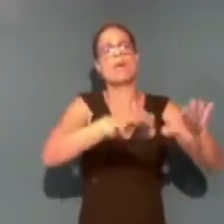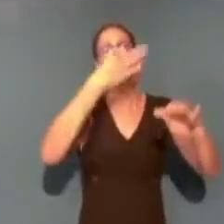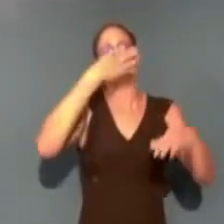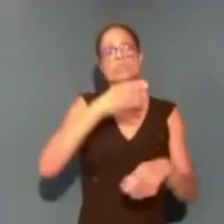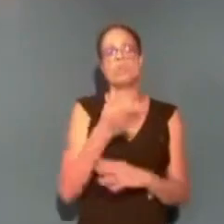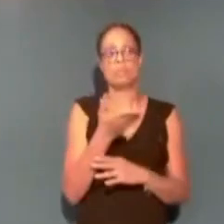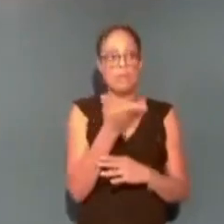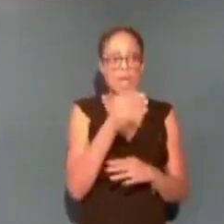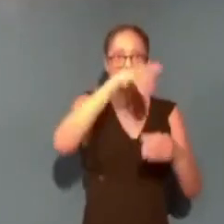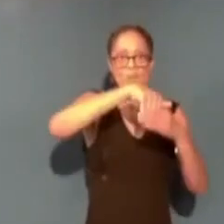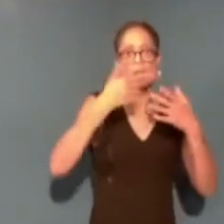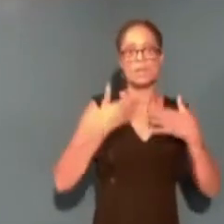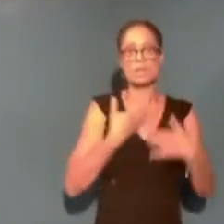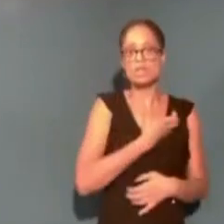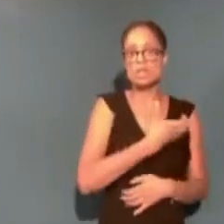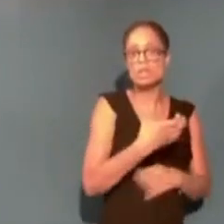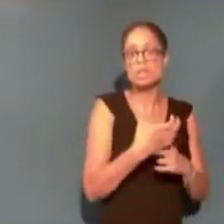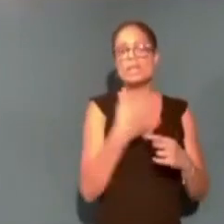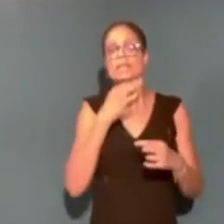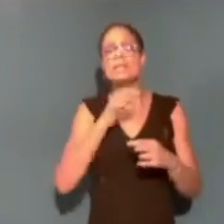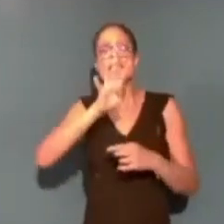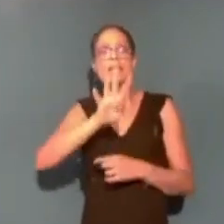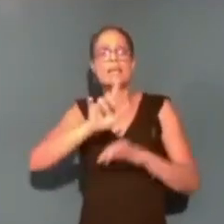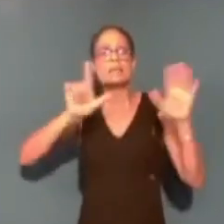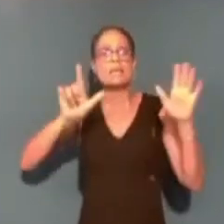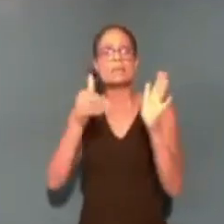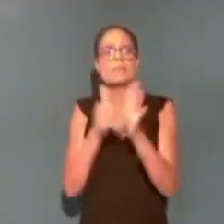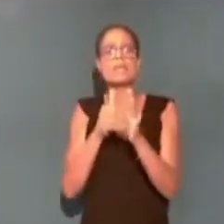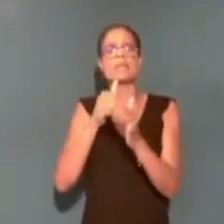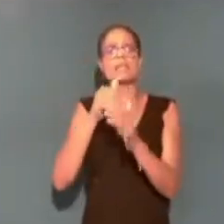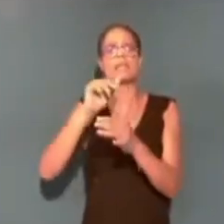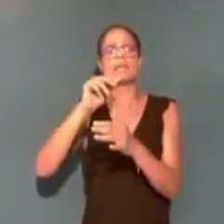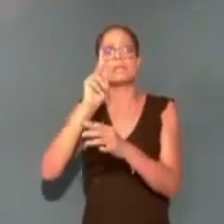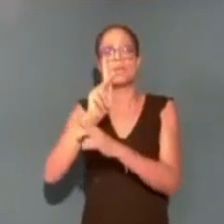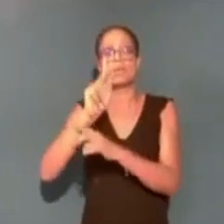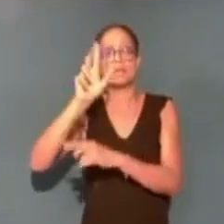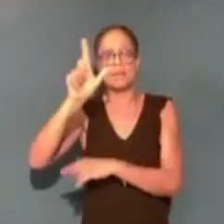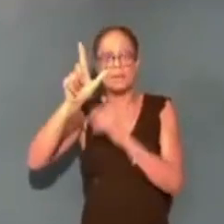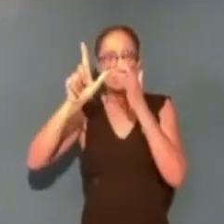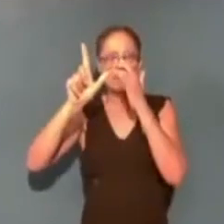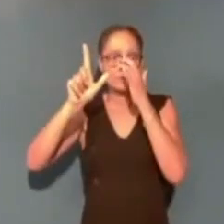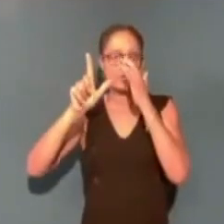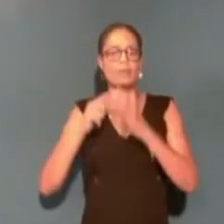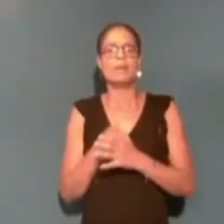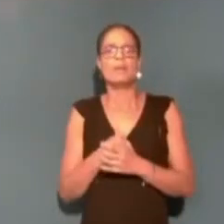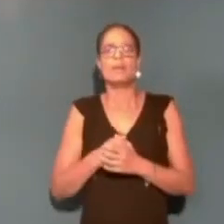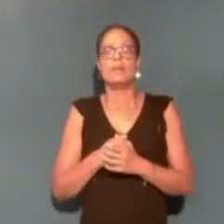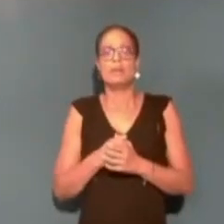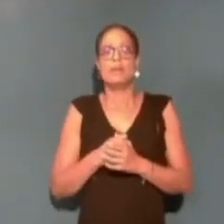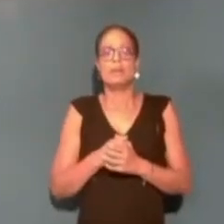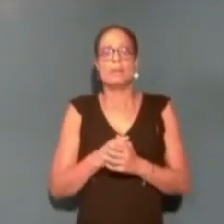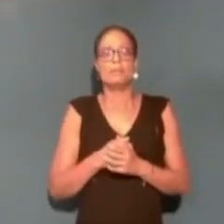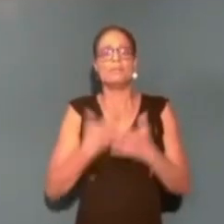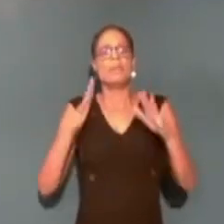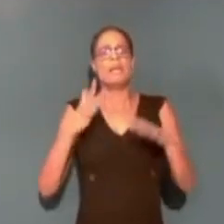source de richesse. On parle des 47 000 km² autour de la ZEE. Mais si nous passons notre temps à nous